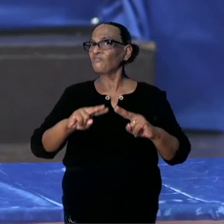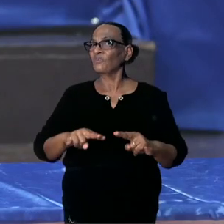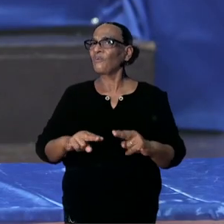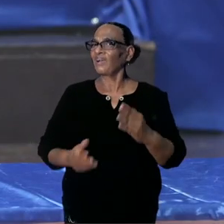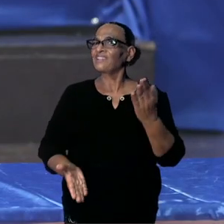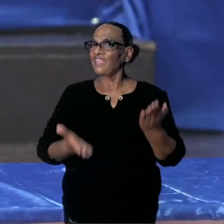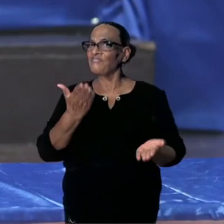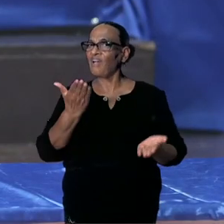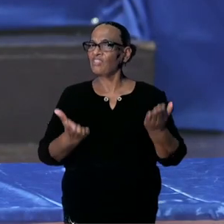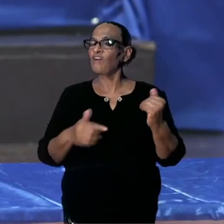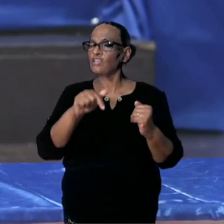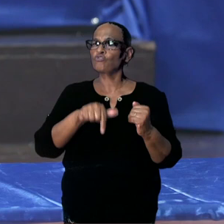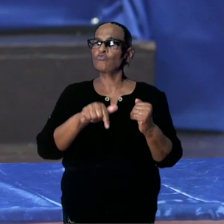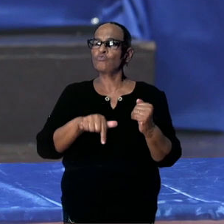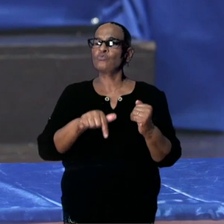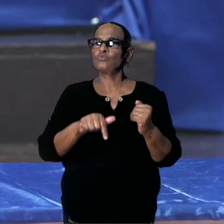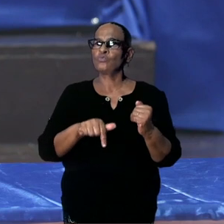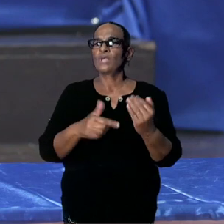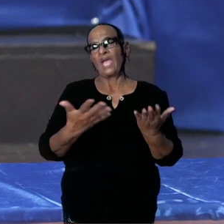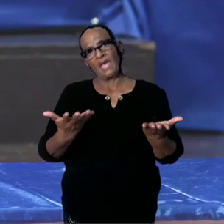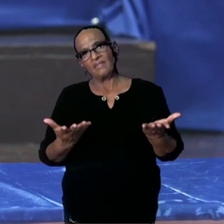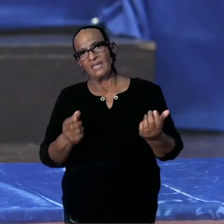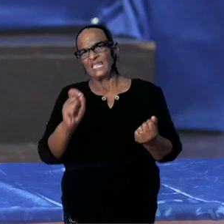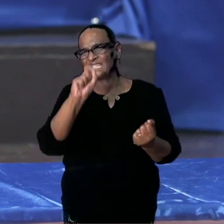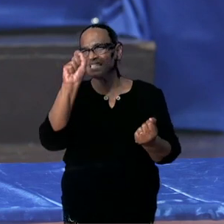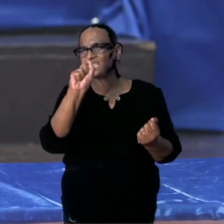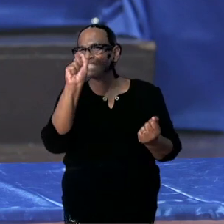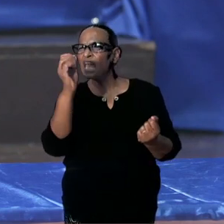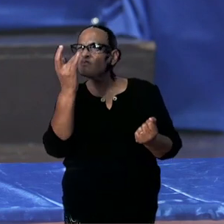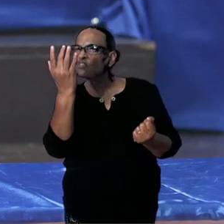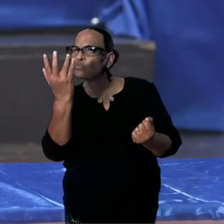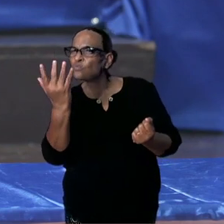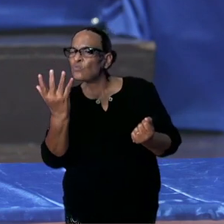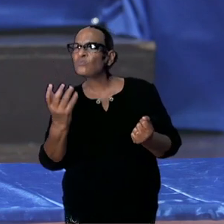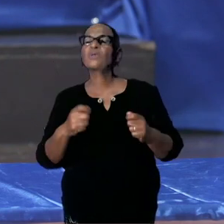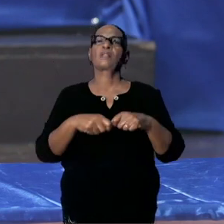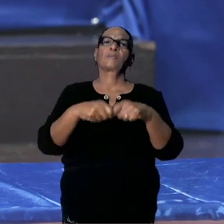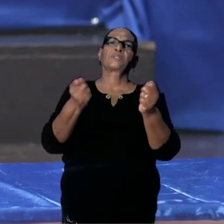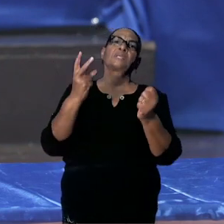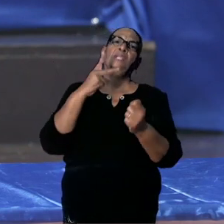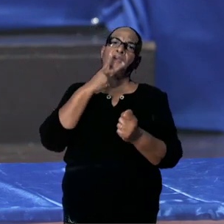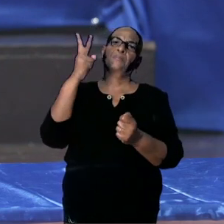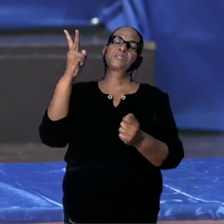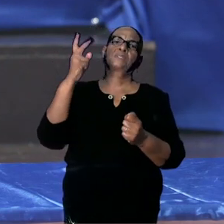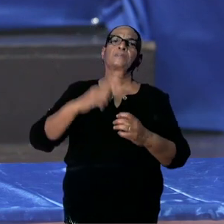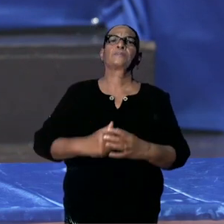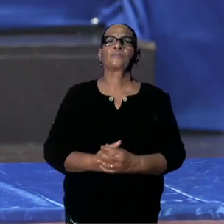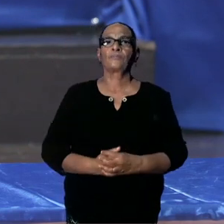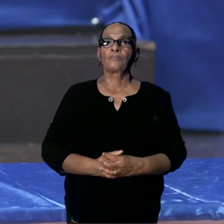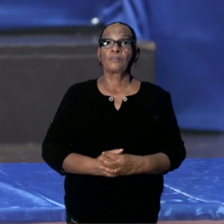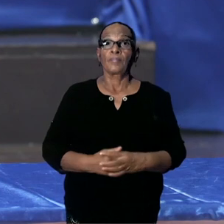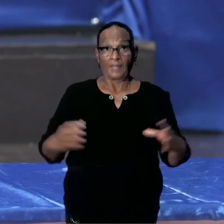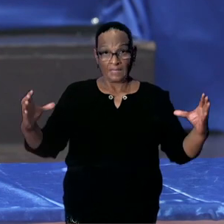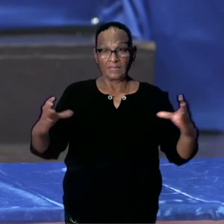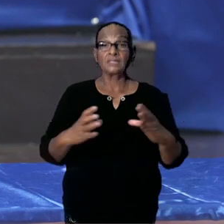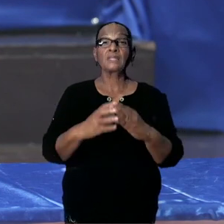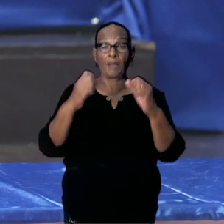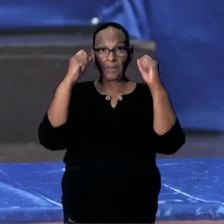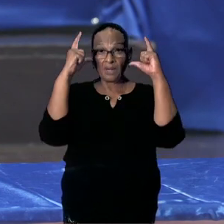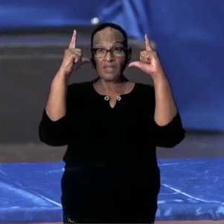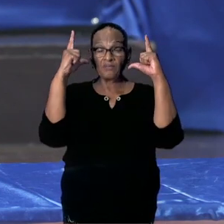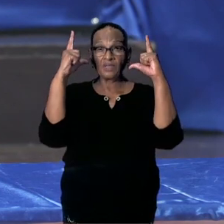evaluatie gedaan. En zijn de cijfers ook aan u gepresenteerd. Laat mij alvast de samenleving